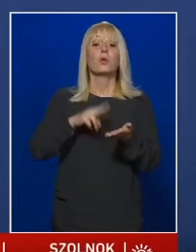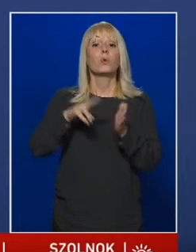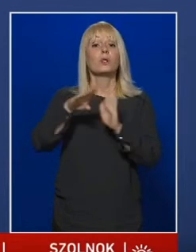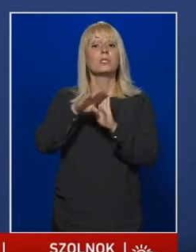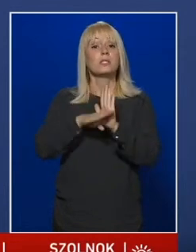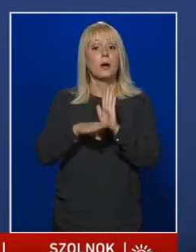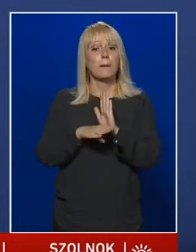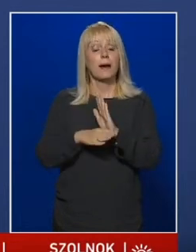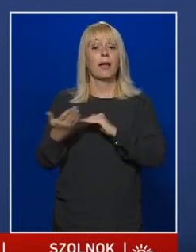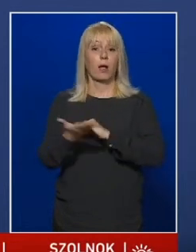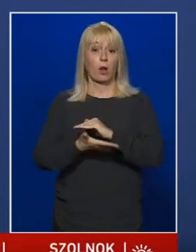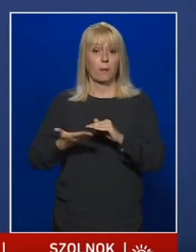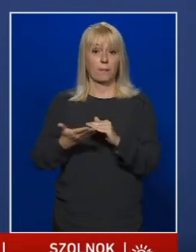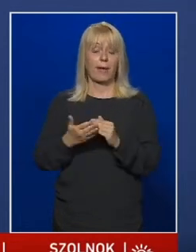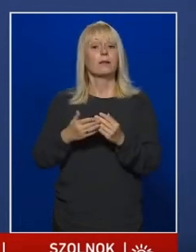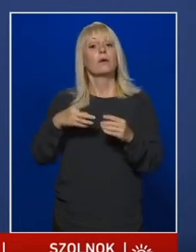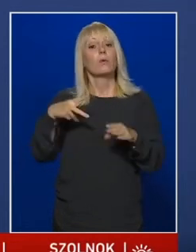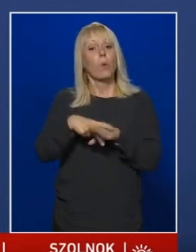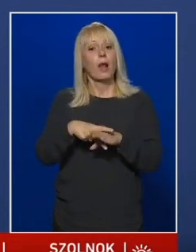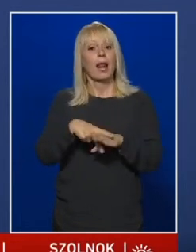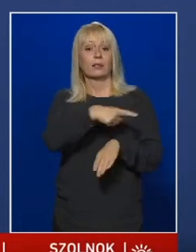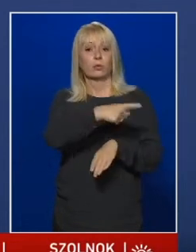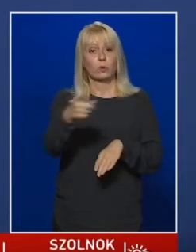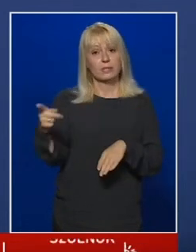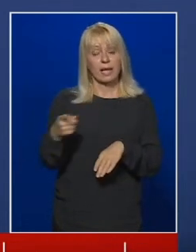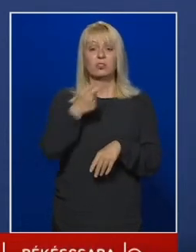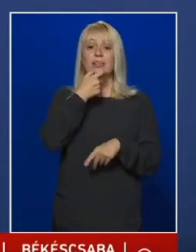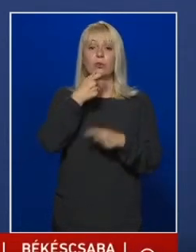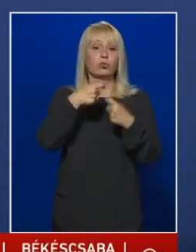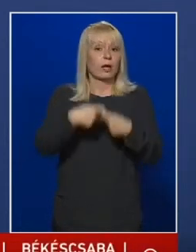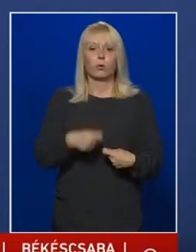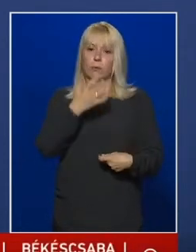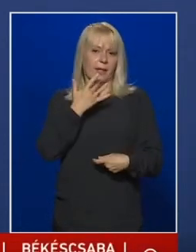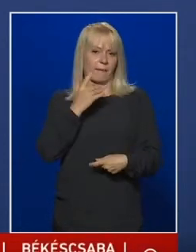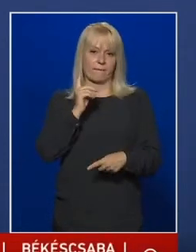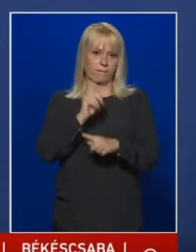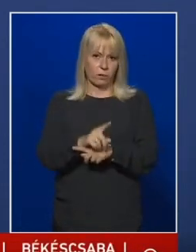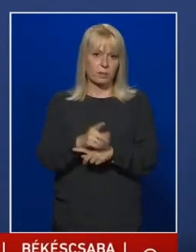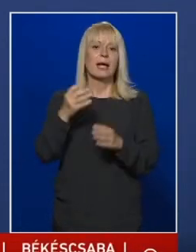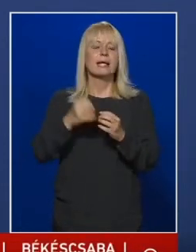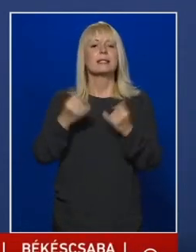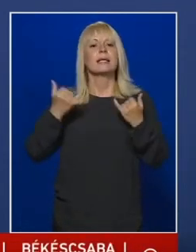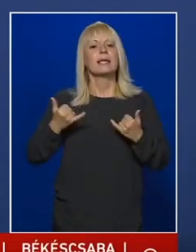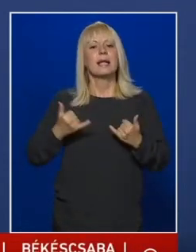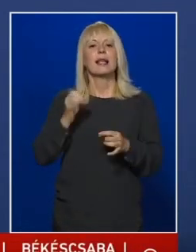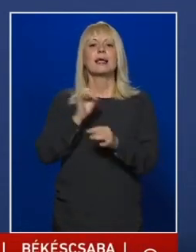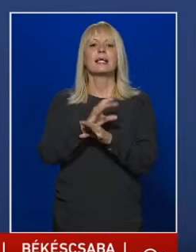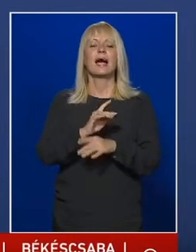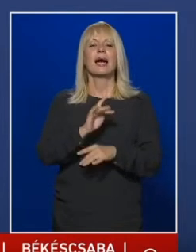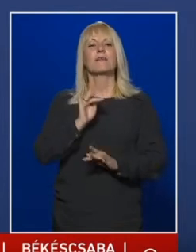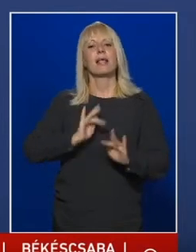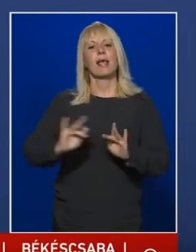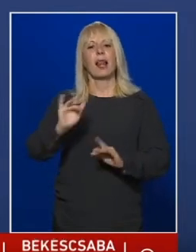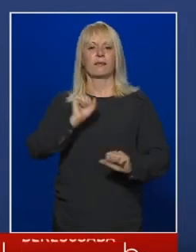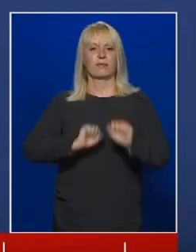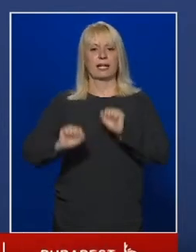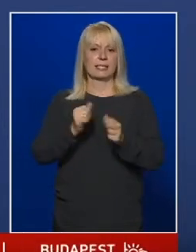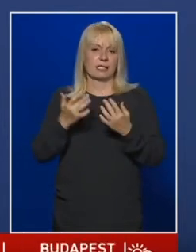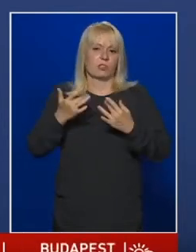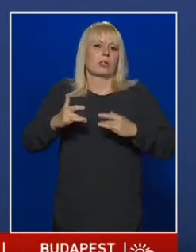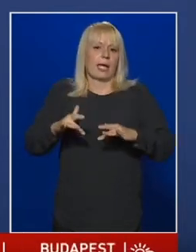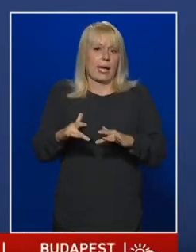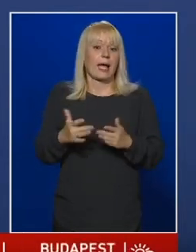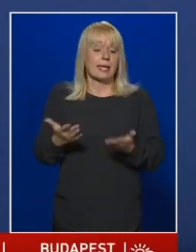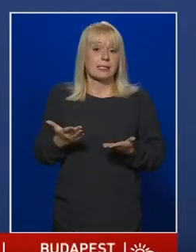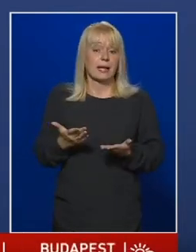alapján történő kifejezett korlátozás az idősek klubjait nem érintette, ezért a jelenlegi járvány elleni védekezési helyzetben